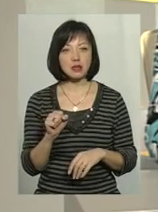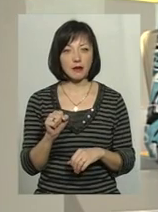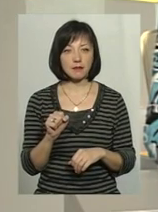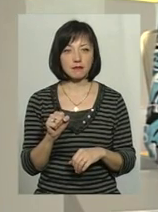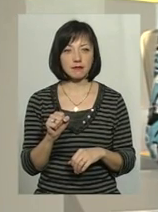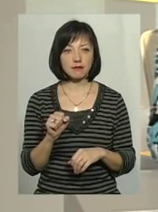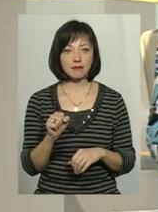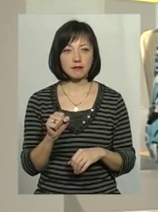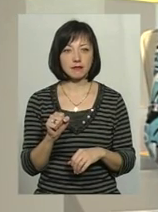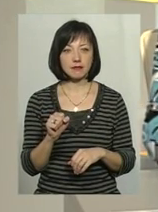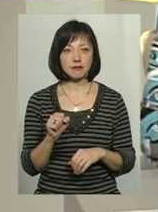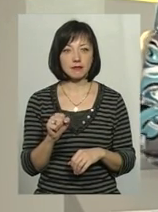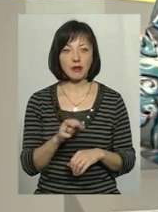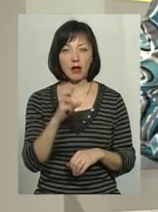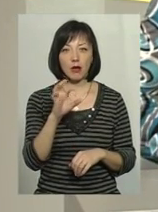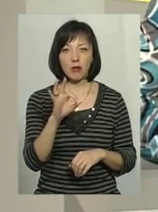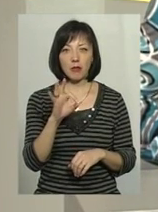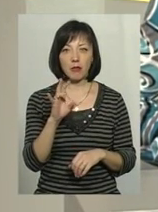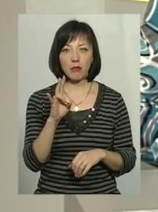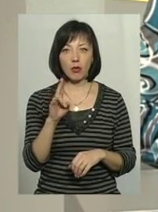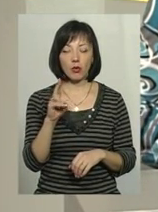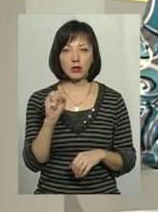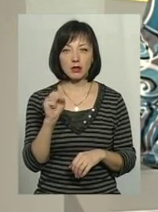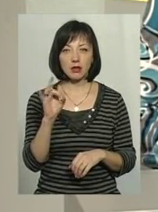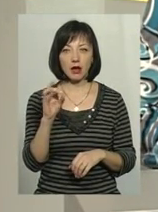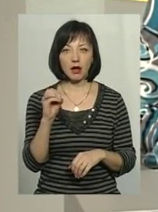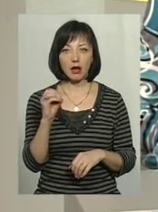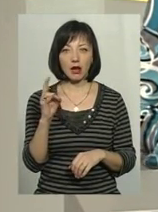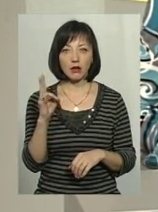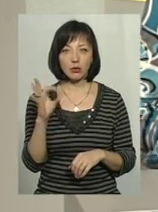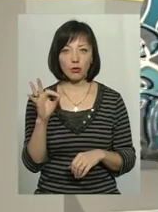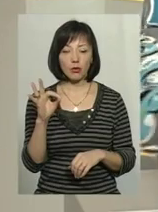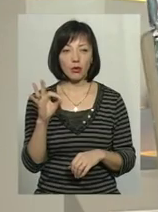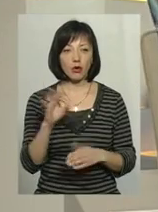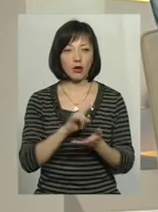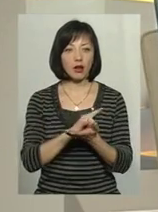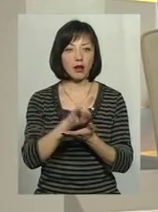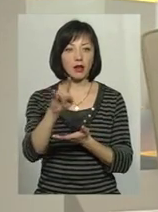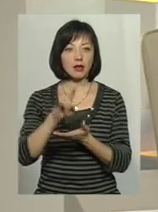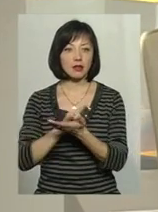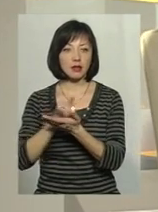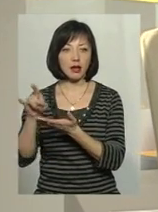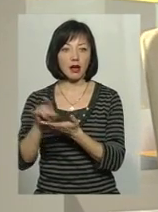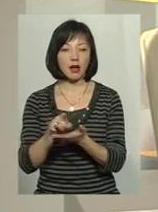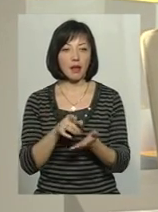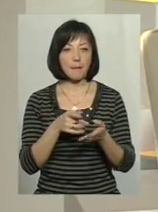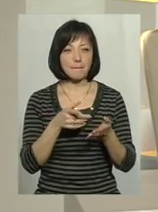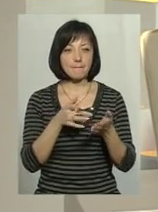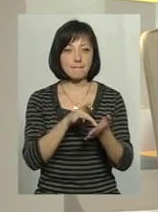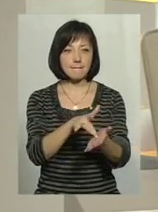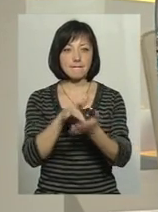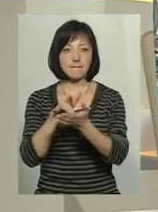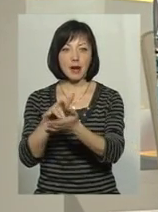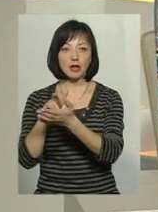пана Бондаренка, який літає, мандрує світом і в